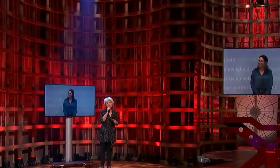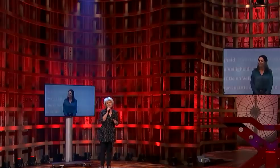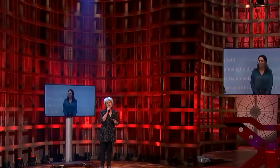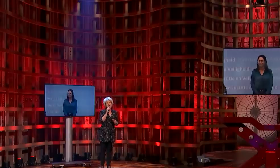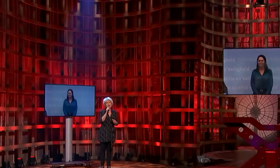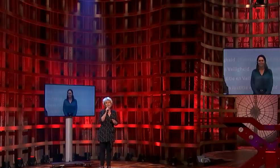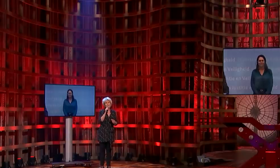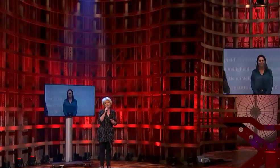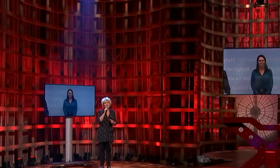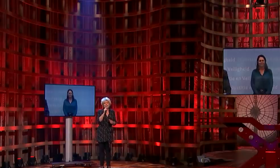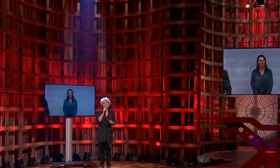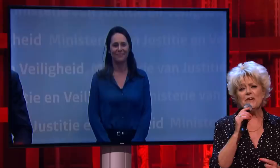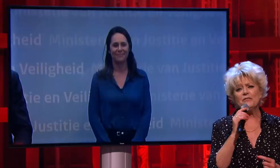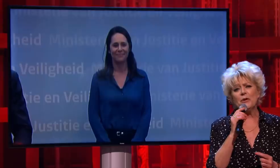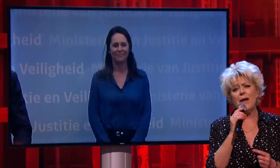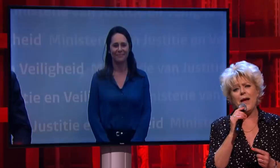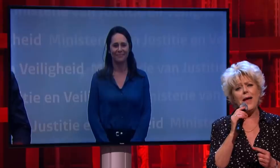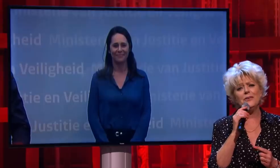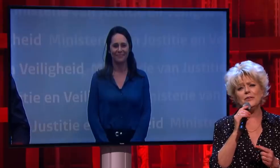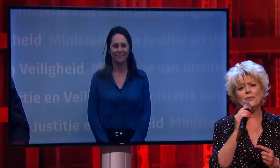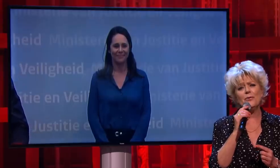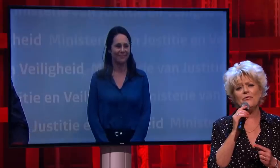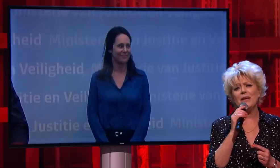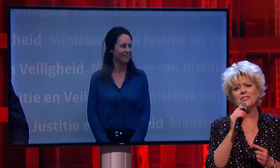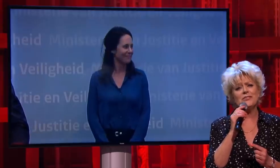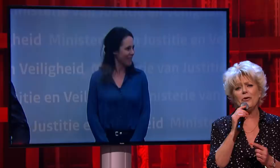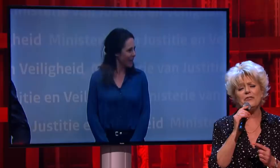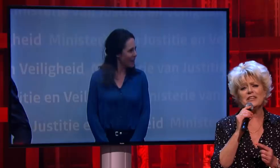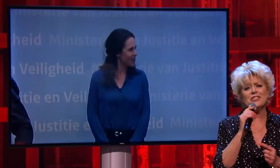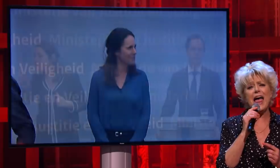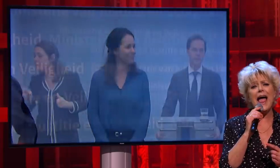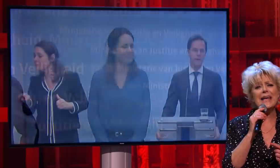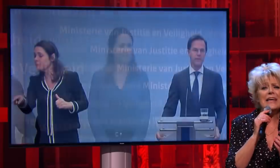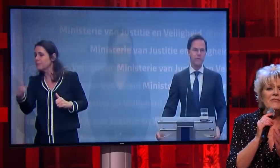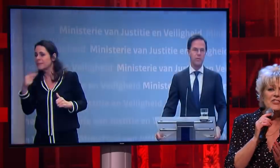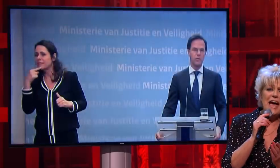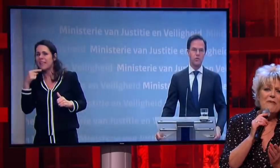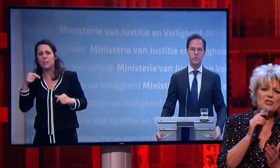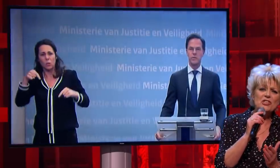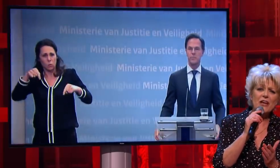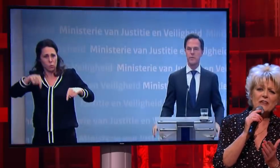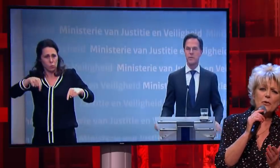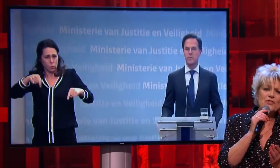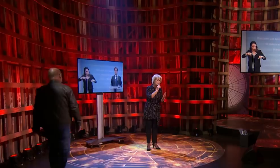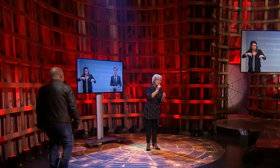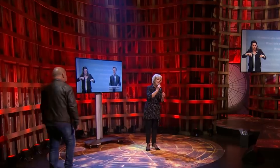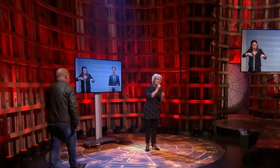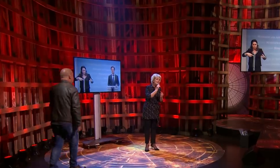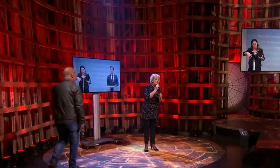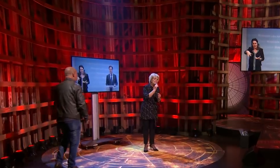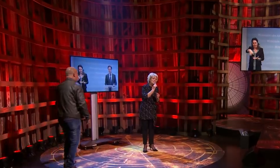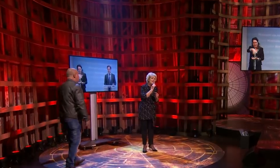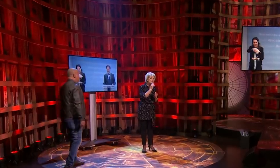Zonder jou is wat voorheen te doen, was toch weer saai. Want jij verzacht al onze